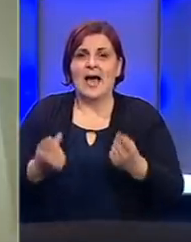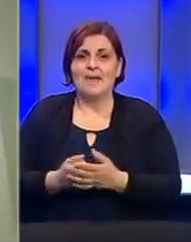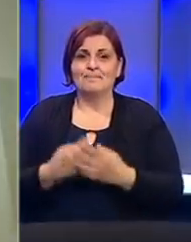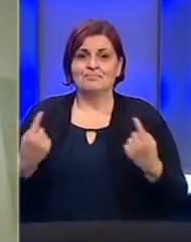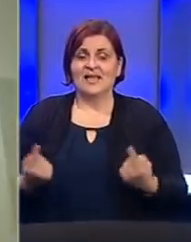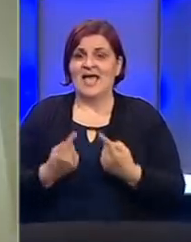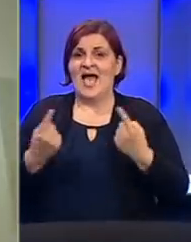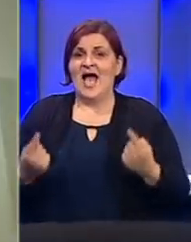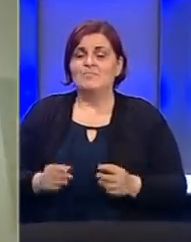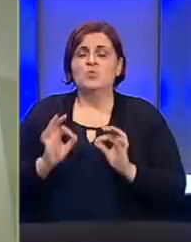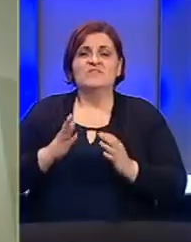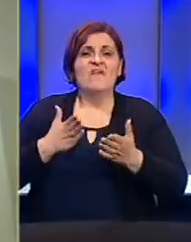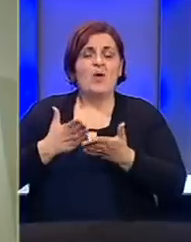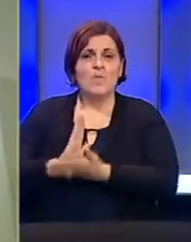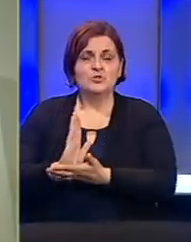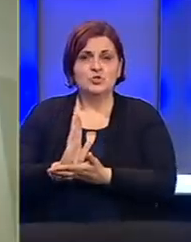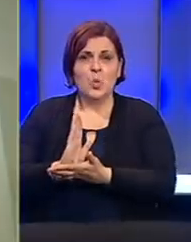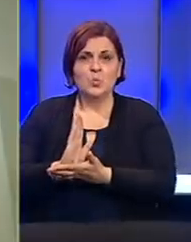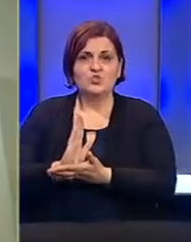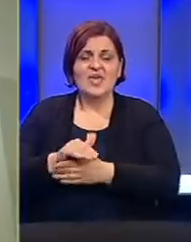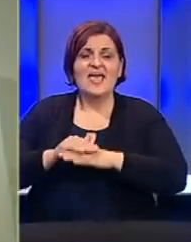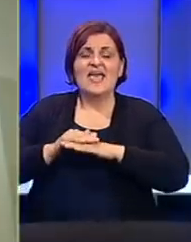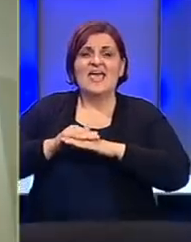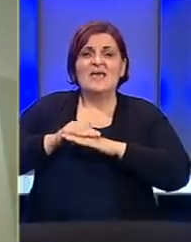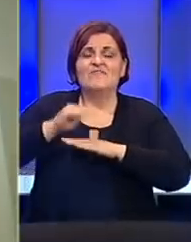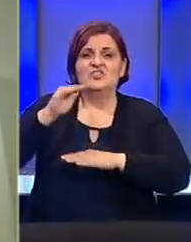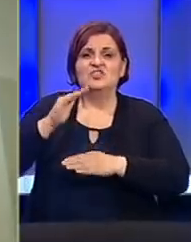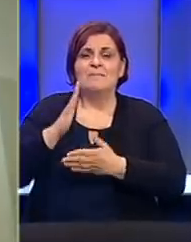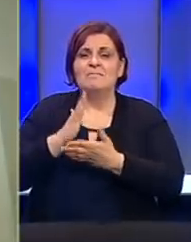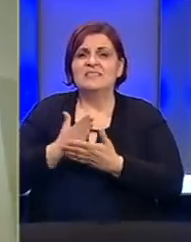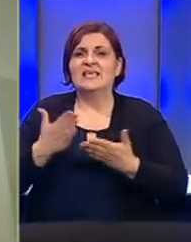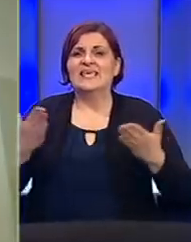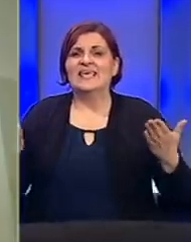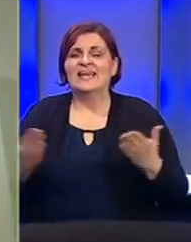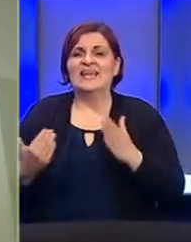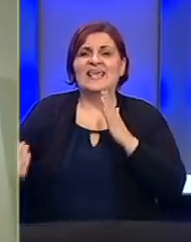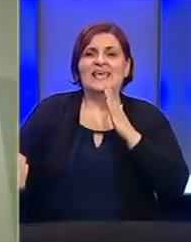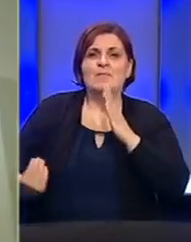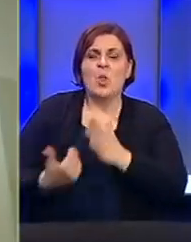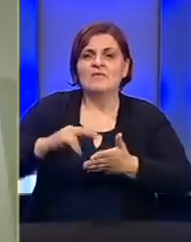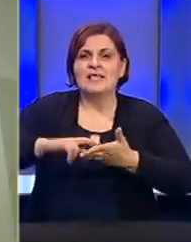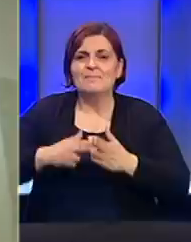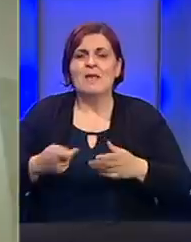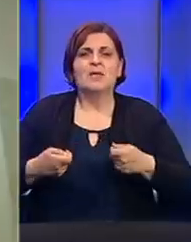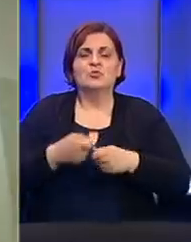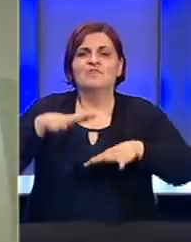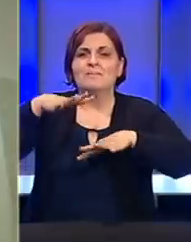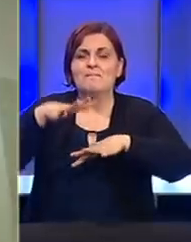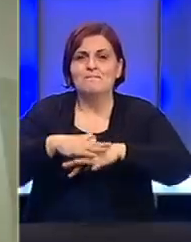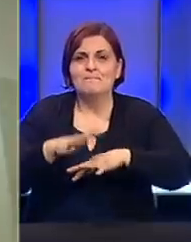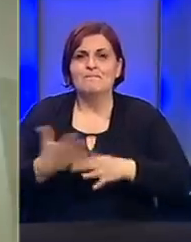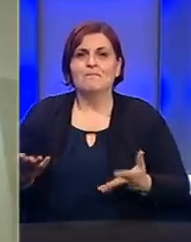Kampanja će u svakom slučaju više se voditi nekim novim metodama, da li društvenim mrežama,